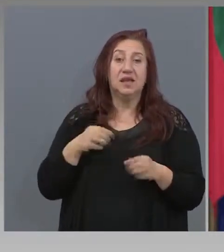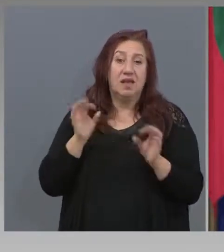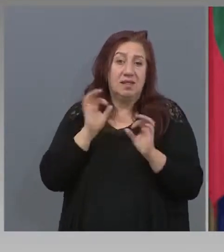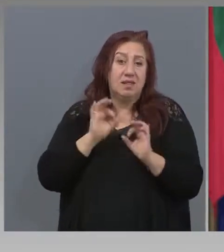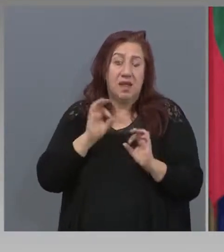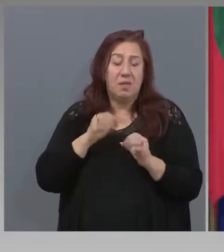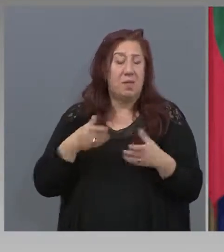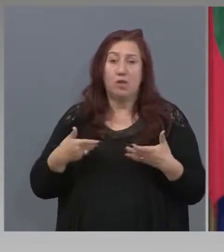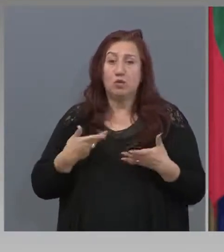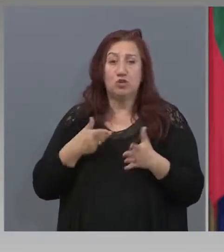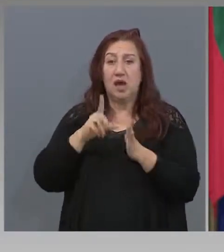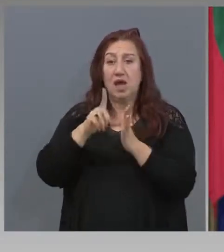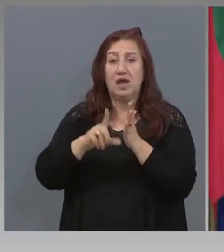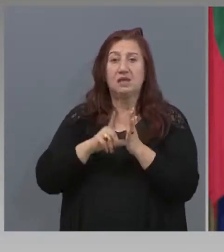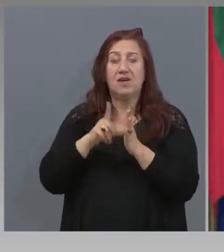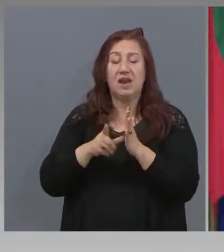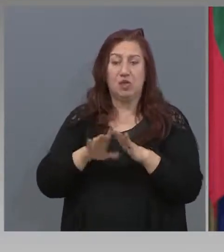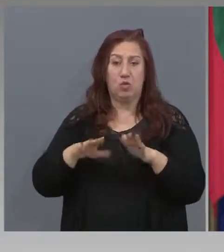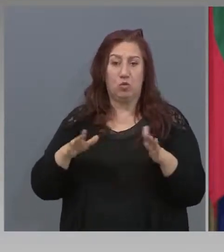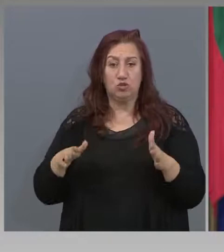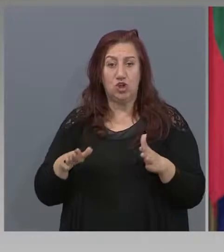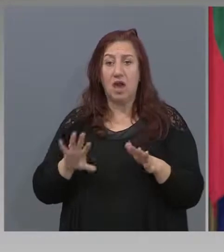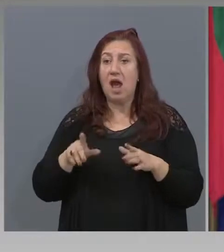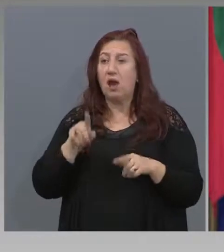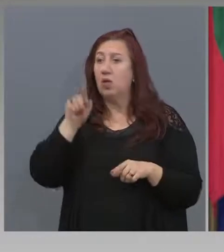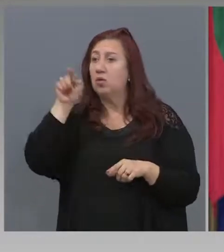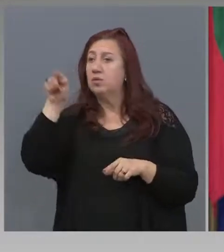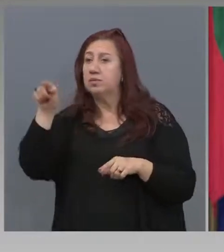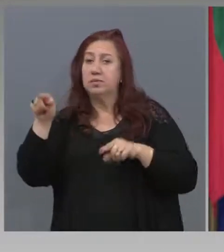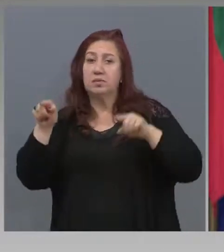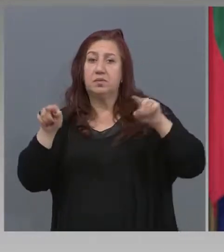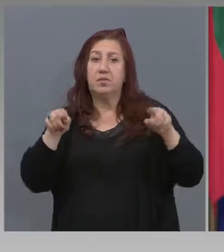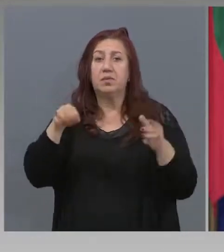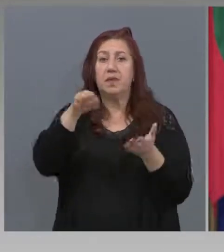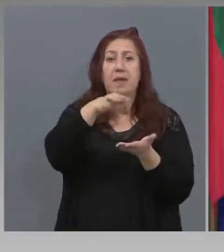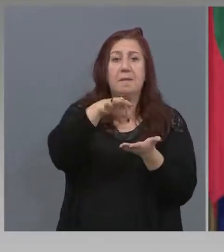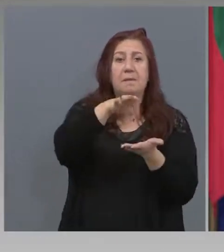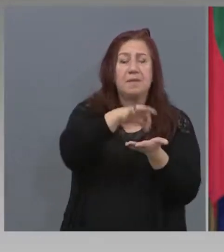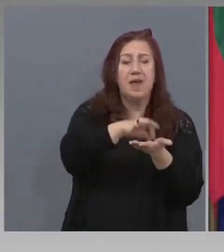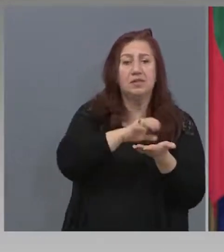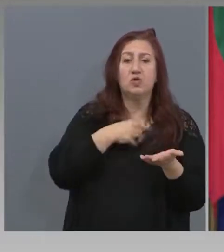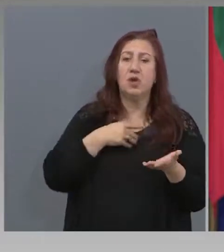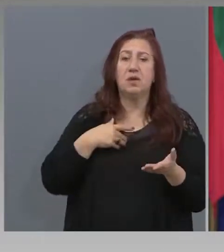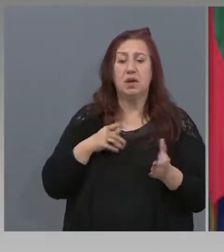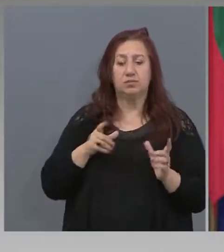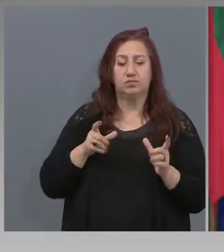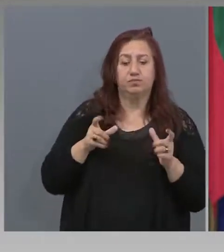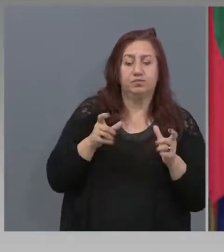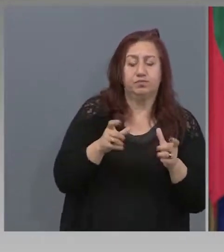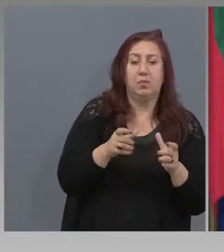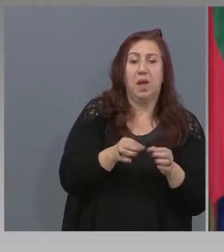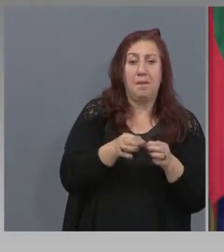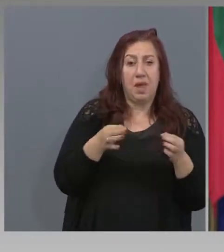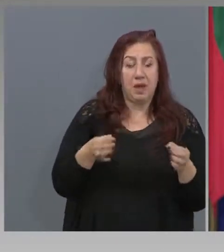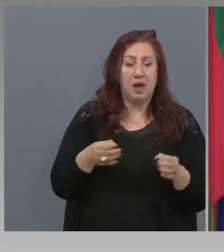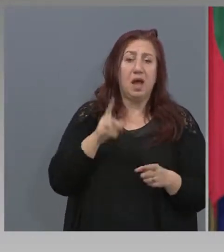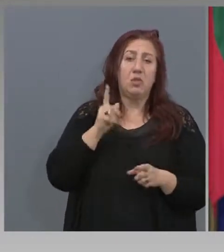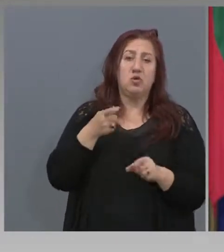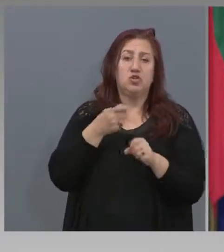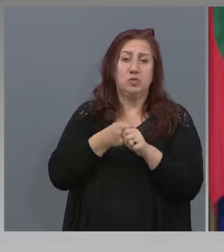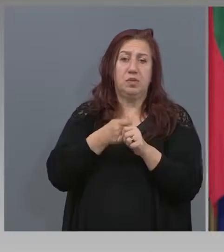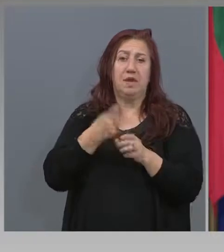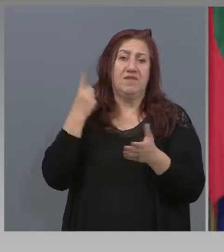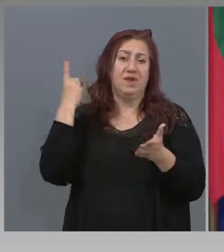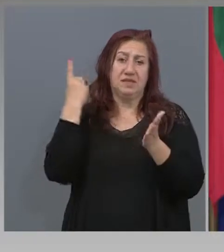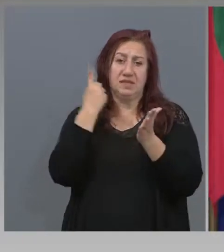необходима мярка ограничителна, за да се спре риска от разпространение на заповедта, това може да се случи с акт издаван от